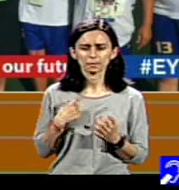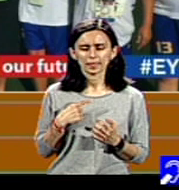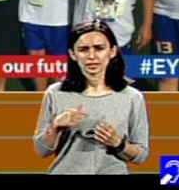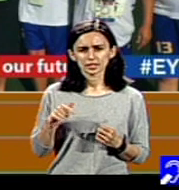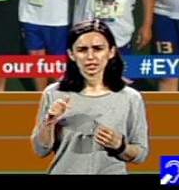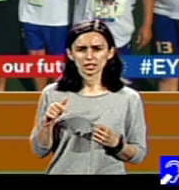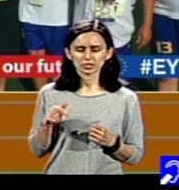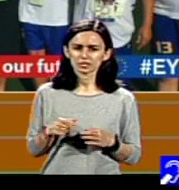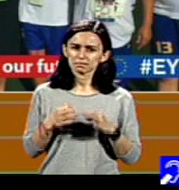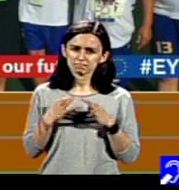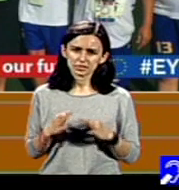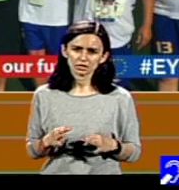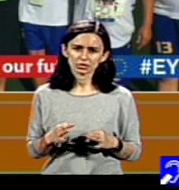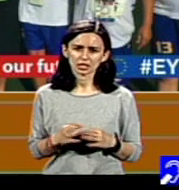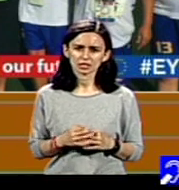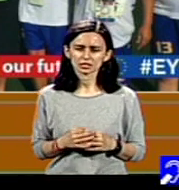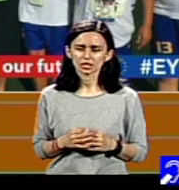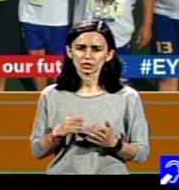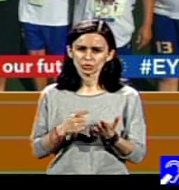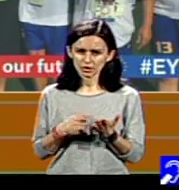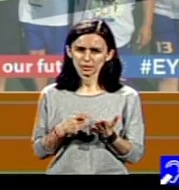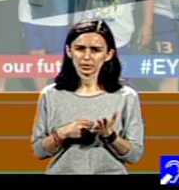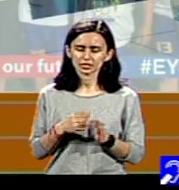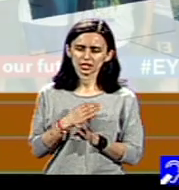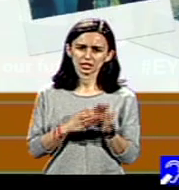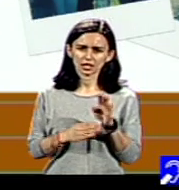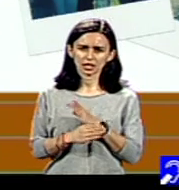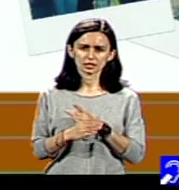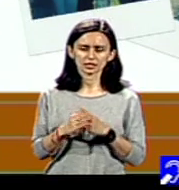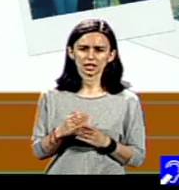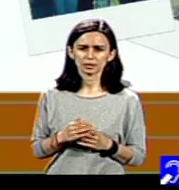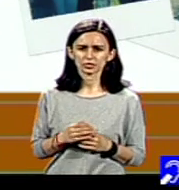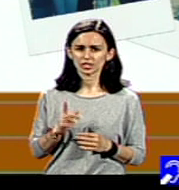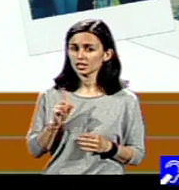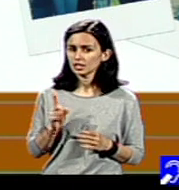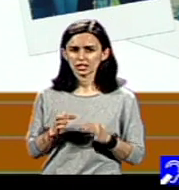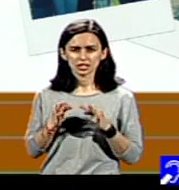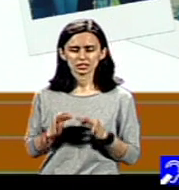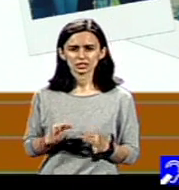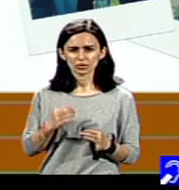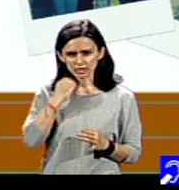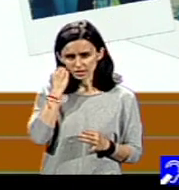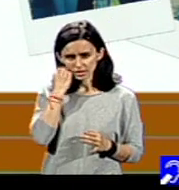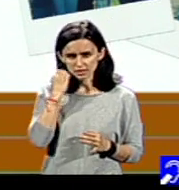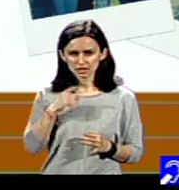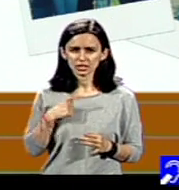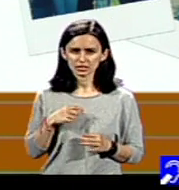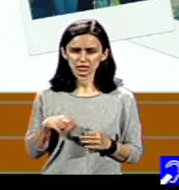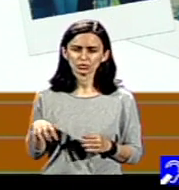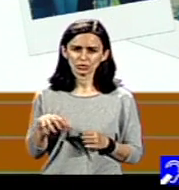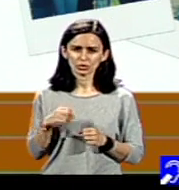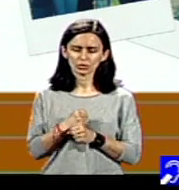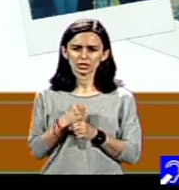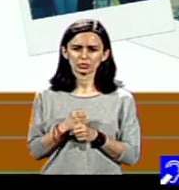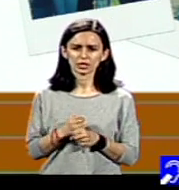pe de o parte siguranță în ceea ce privește pensia de invaliditate și pe de altă parte nesiguranță când e vorba de locul de muncă, fiindcă așa cum s-a întâmplat